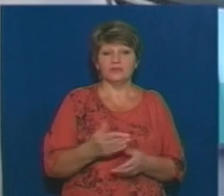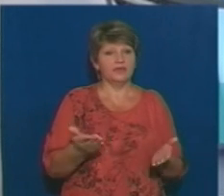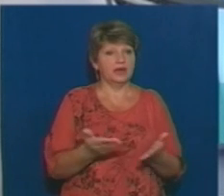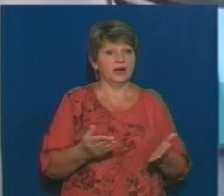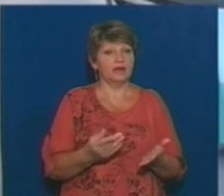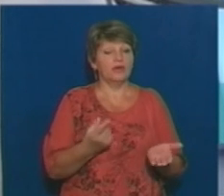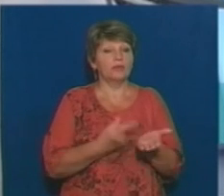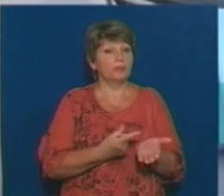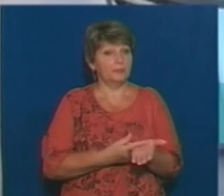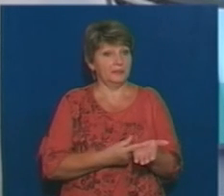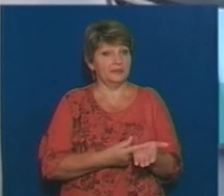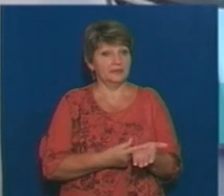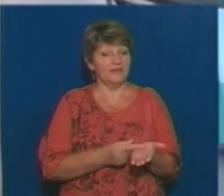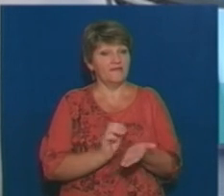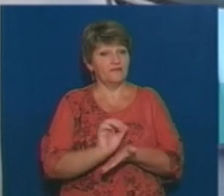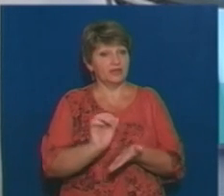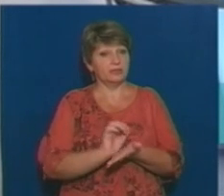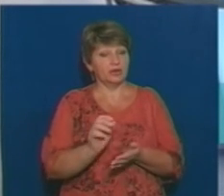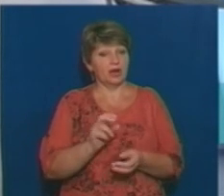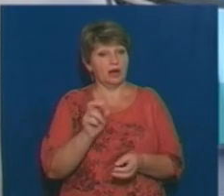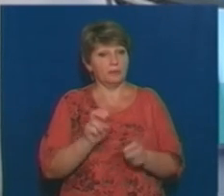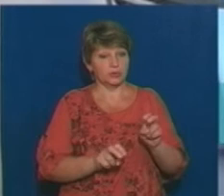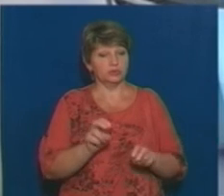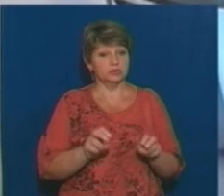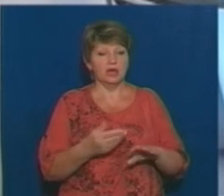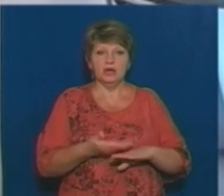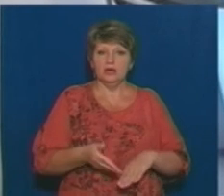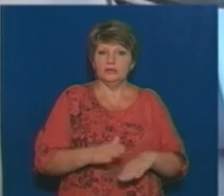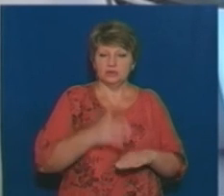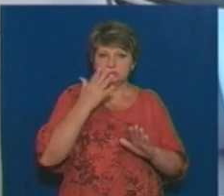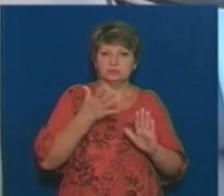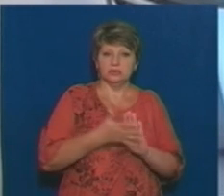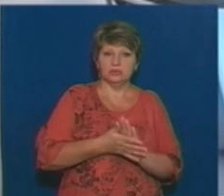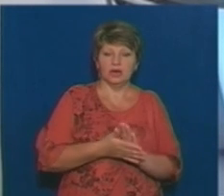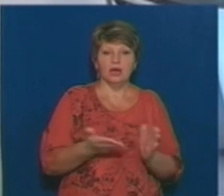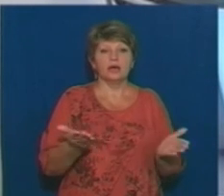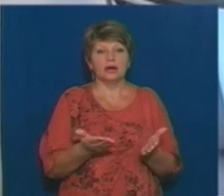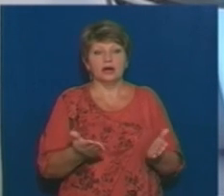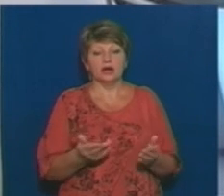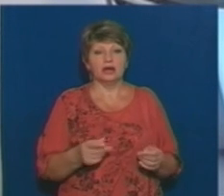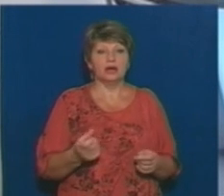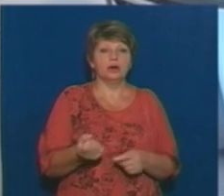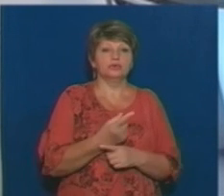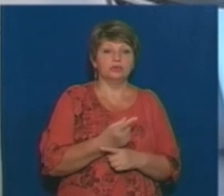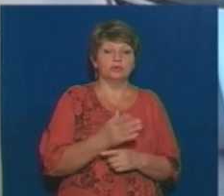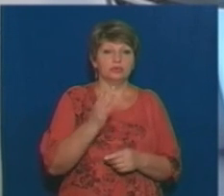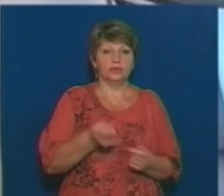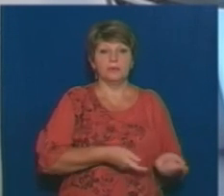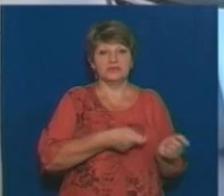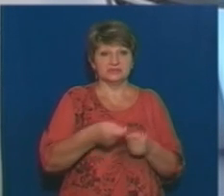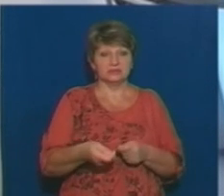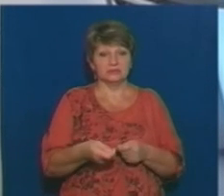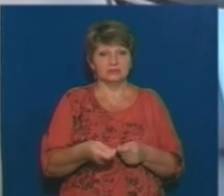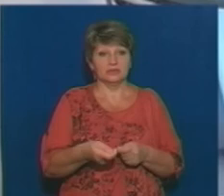від виробника цієї продукції. Тобто, важко зрозуміти, яка саме продукція і чи буде постачатися учасникам. Тобто,